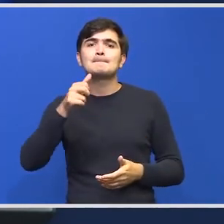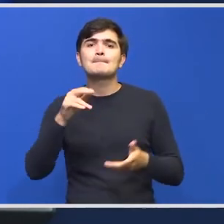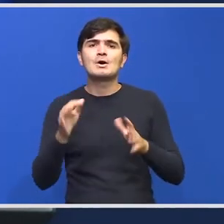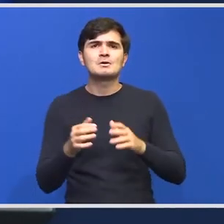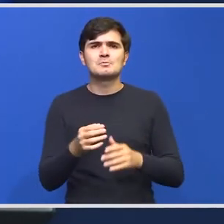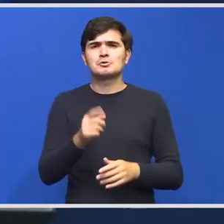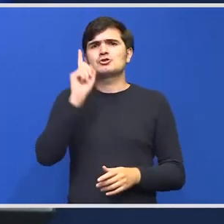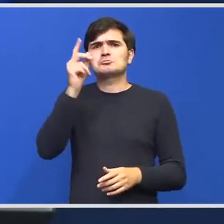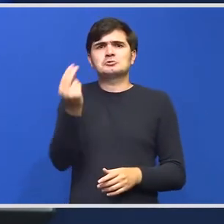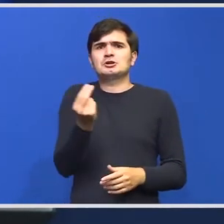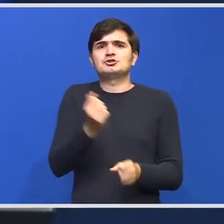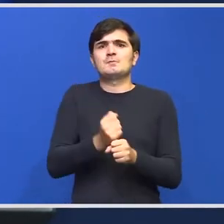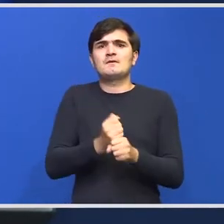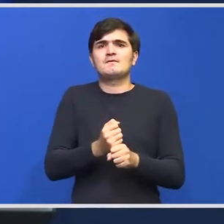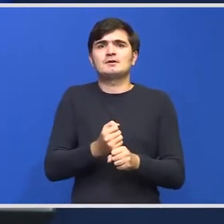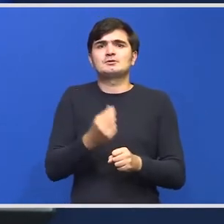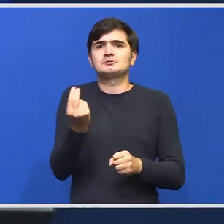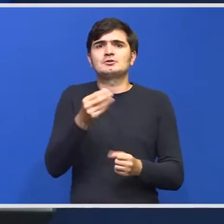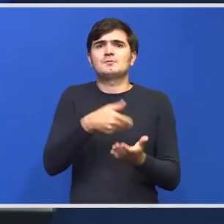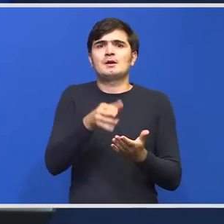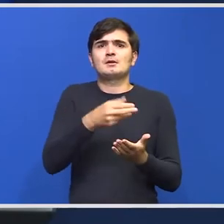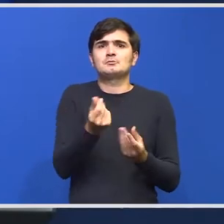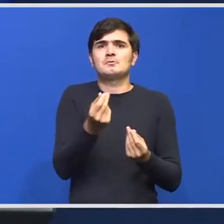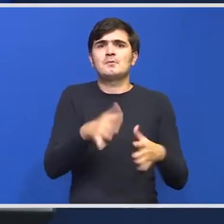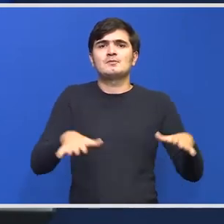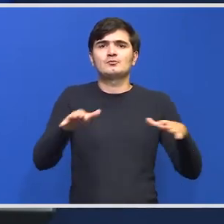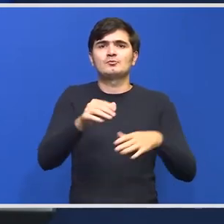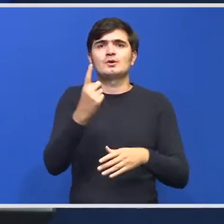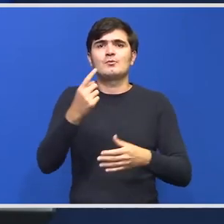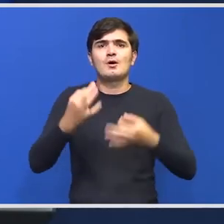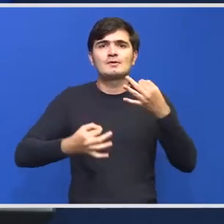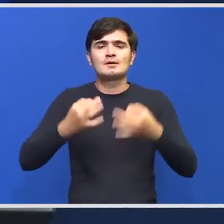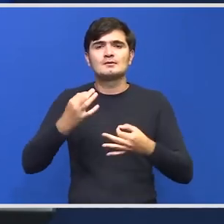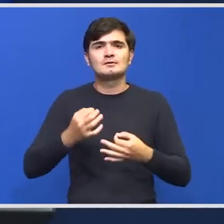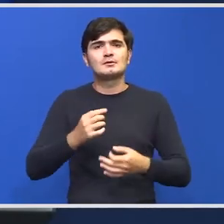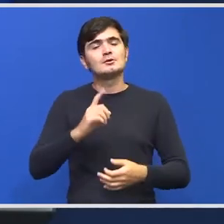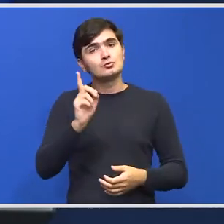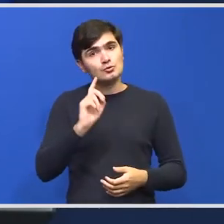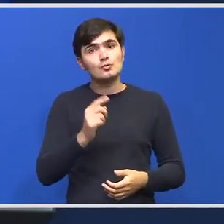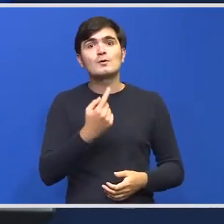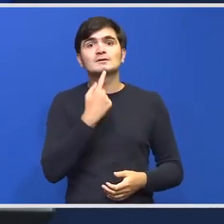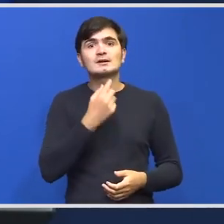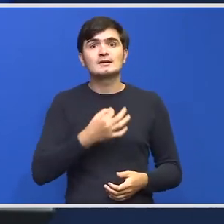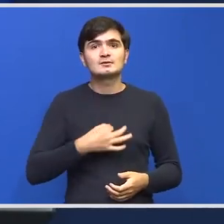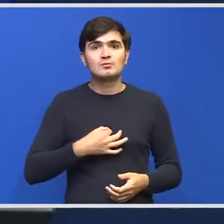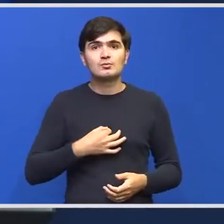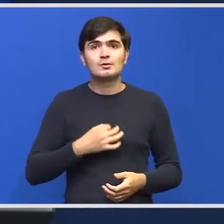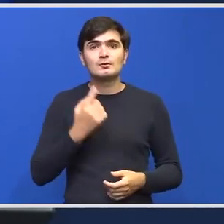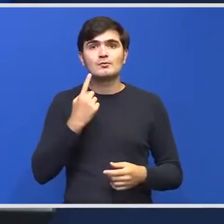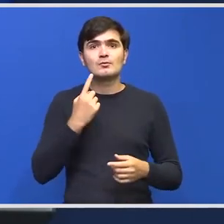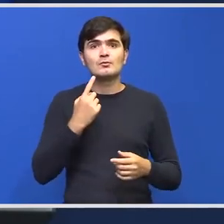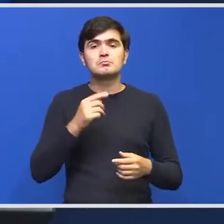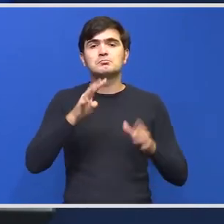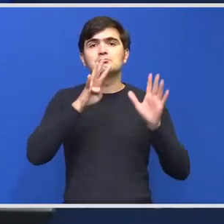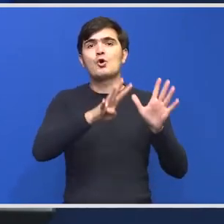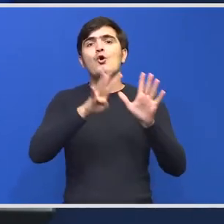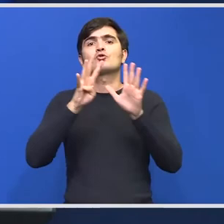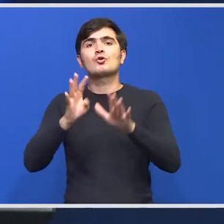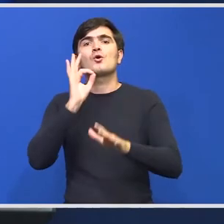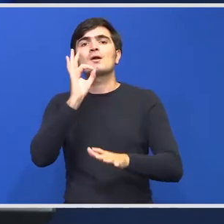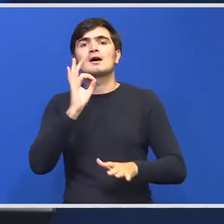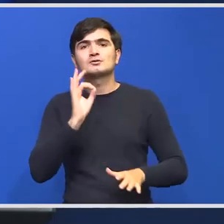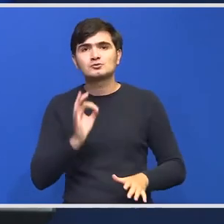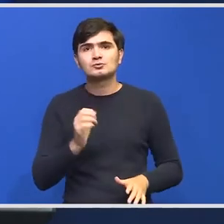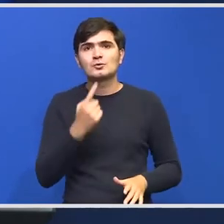ce mai face studiu vă întreb? De ce cheltuim banii publici pe un studiu care nu ne va spune Păi ne va spune cu o precizie de 99